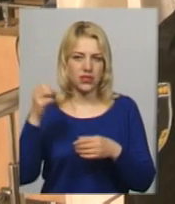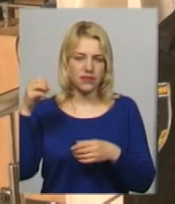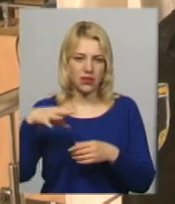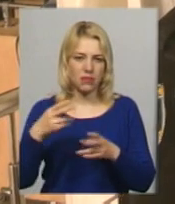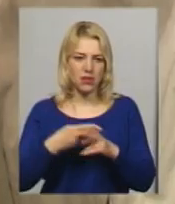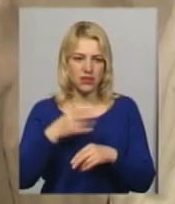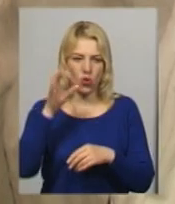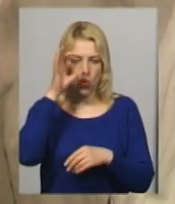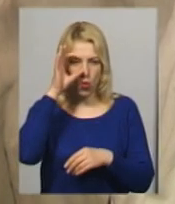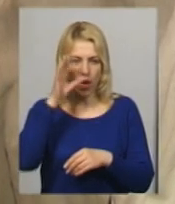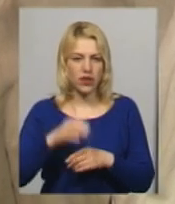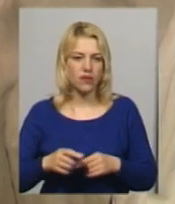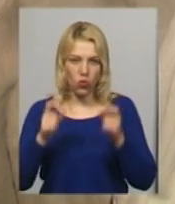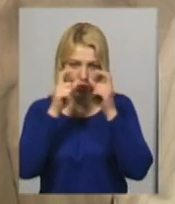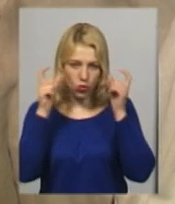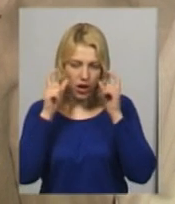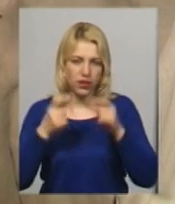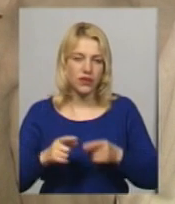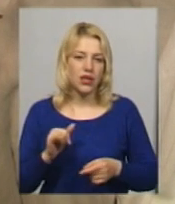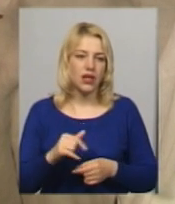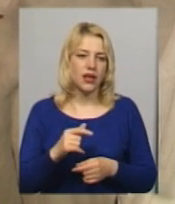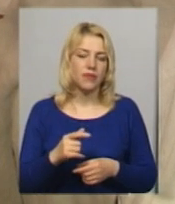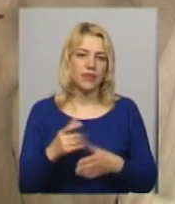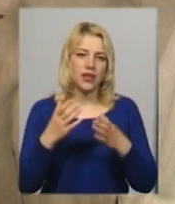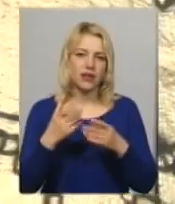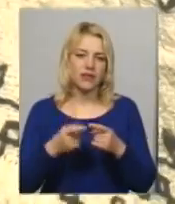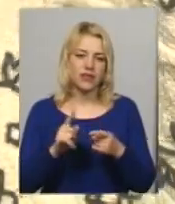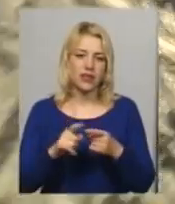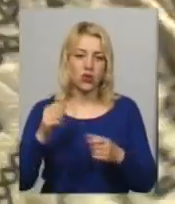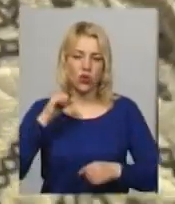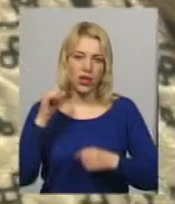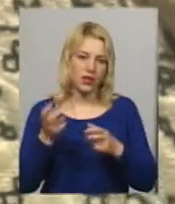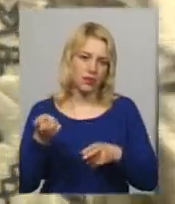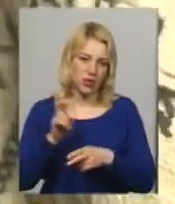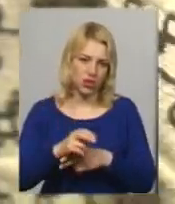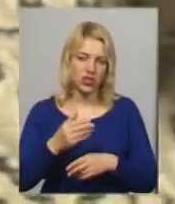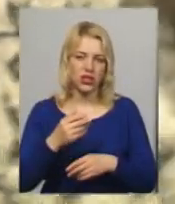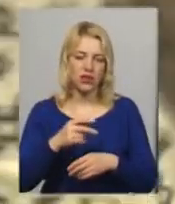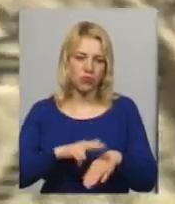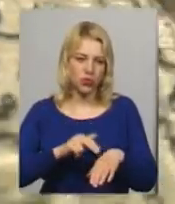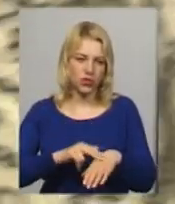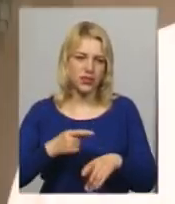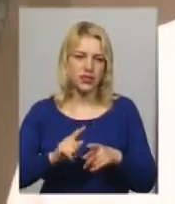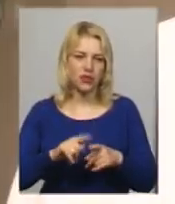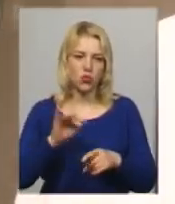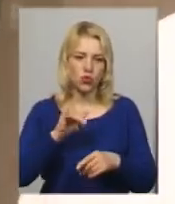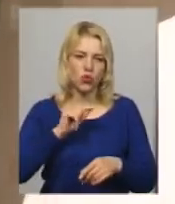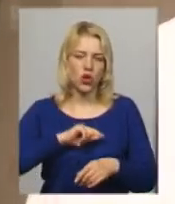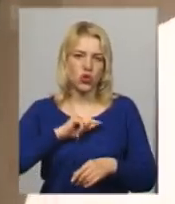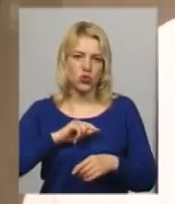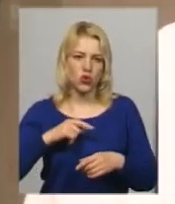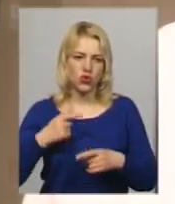окулярів, без лінс. У день вишиванки, каже Інна Глега, більшість її колег прийшли на роботу в вишиваних сорочках. Як Дмитро Міхалець, начальник управління